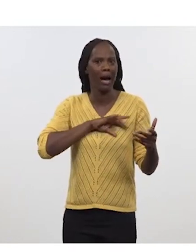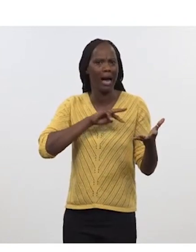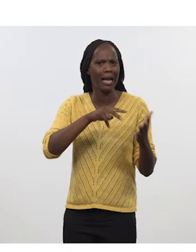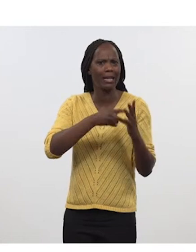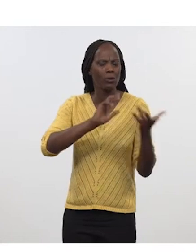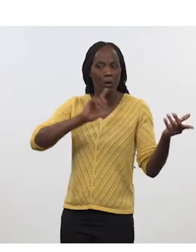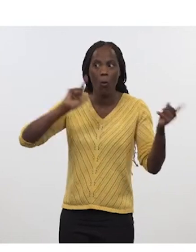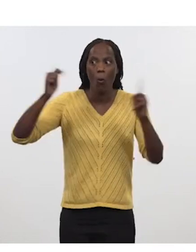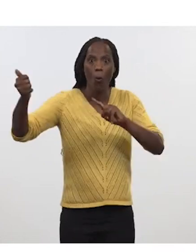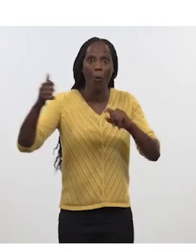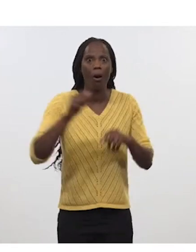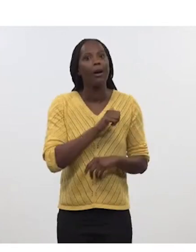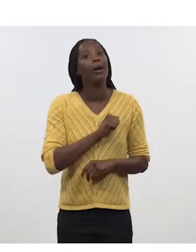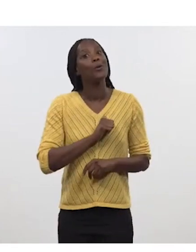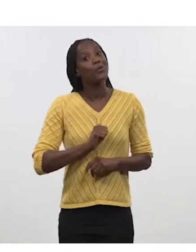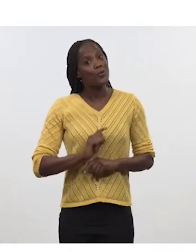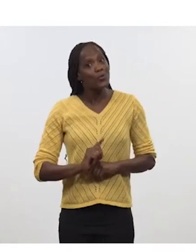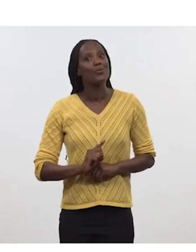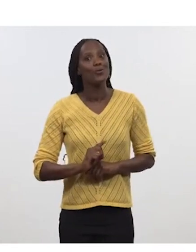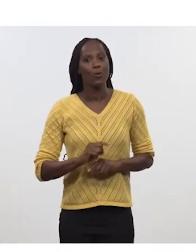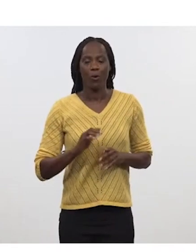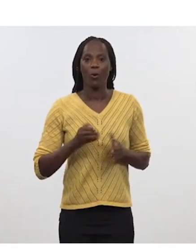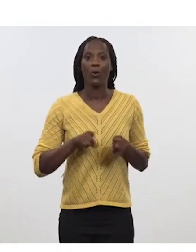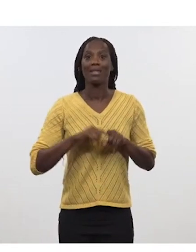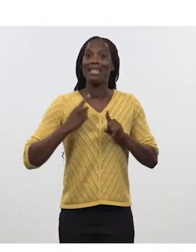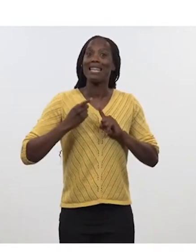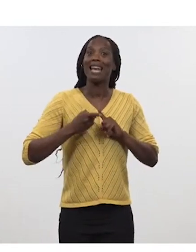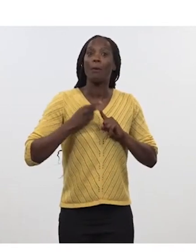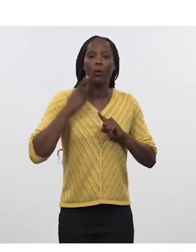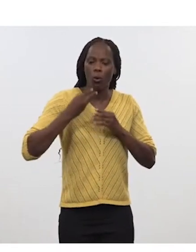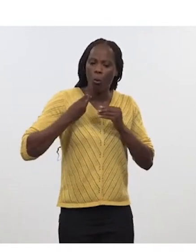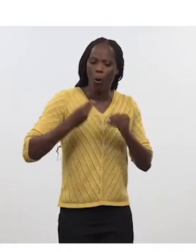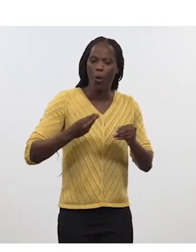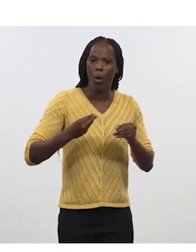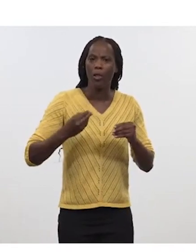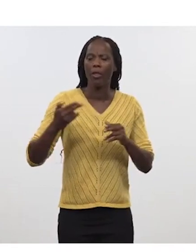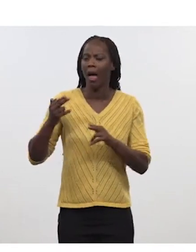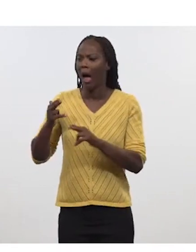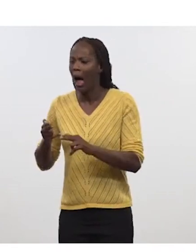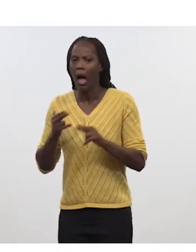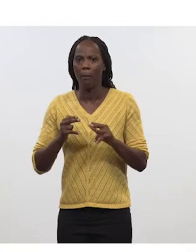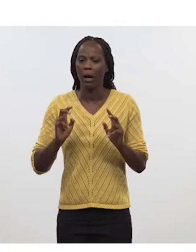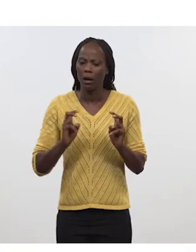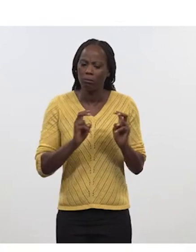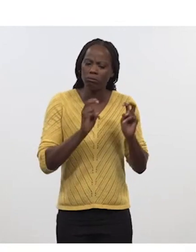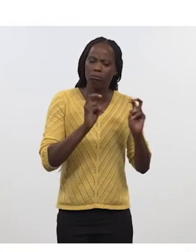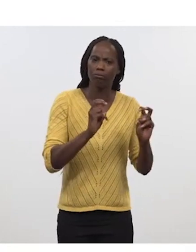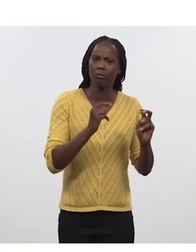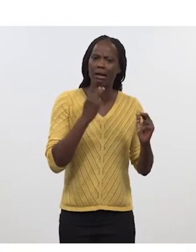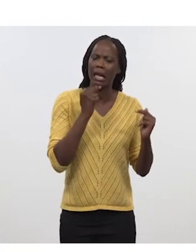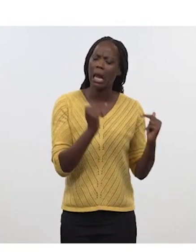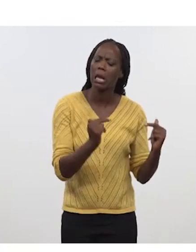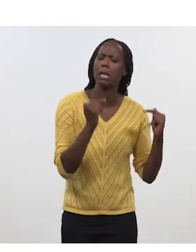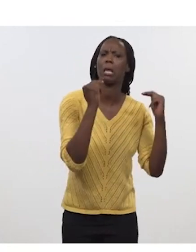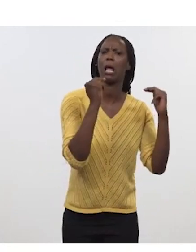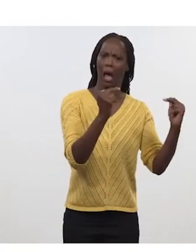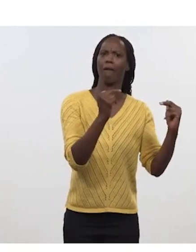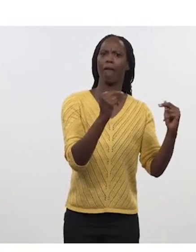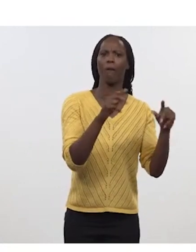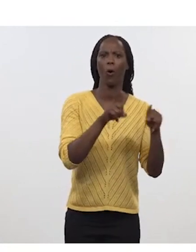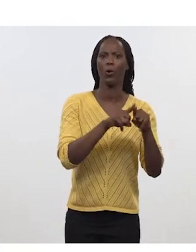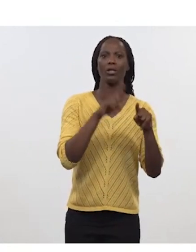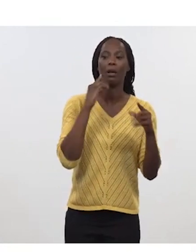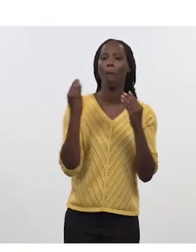brutales, importantes, déterminantes pour le succès des armes de nos deux pays, mais aussi, d'ailleurs, de nos alliés et, évidemment, aussi des succès à l